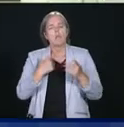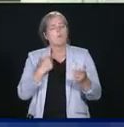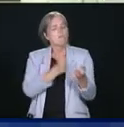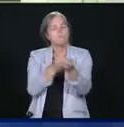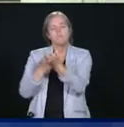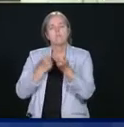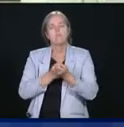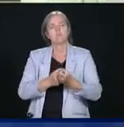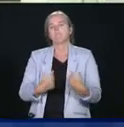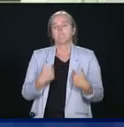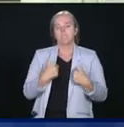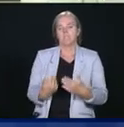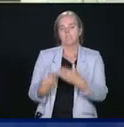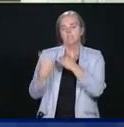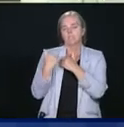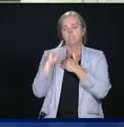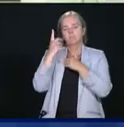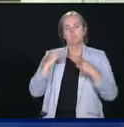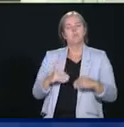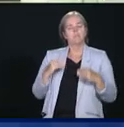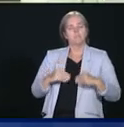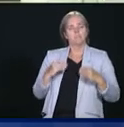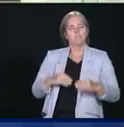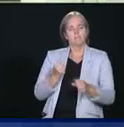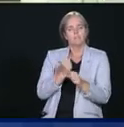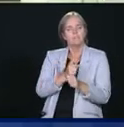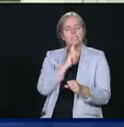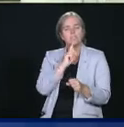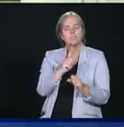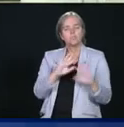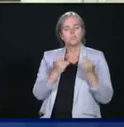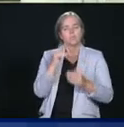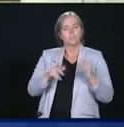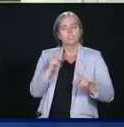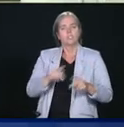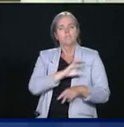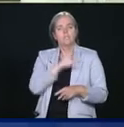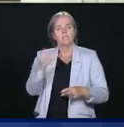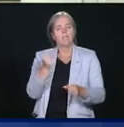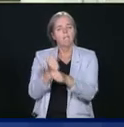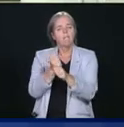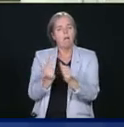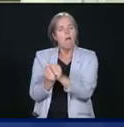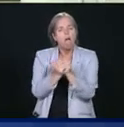responsabilité, en tant que premier ministre, de m'assurer que tous les Canadiens travaillent ensemble.